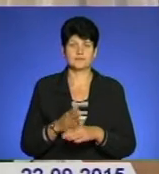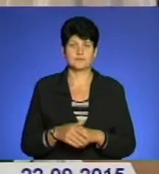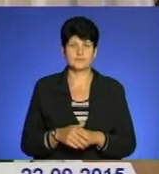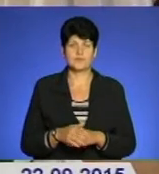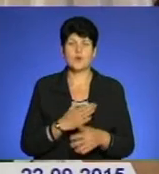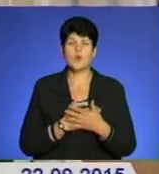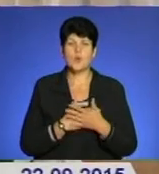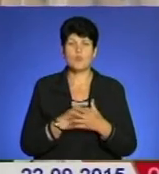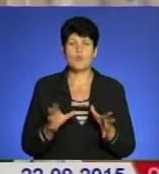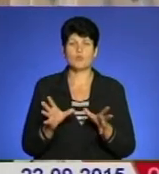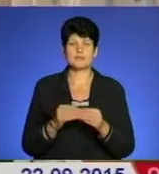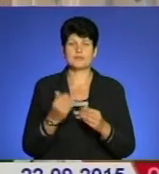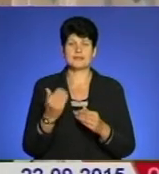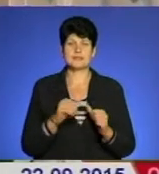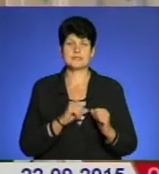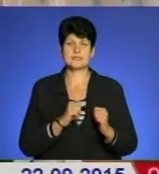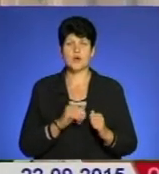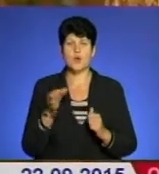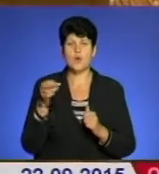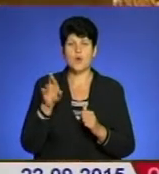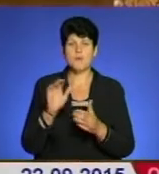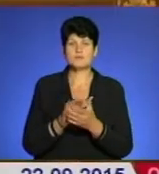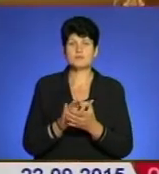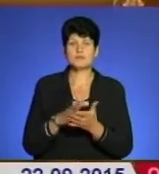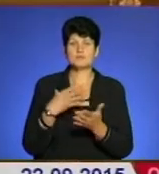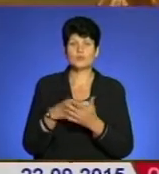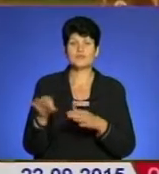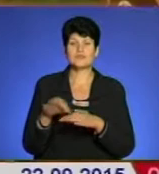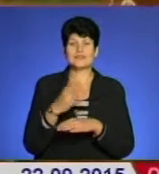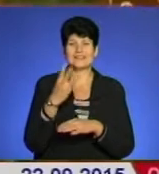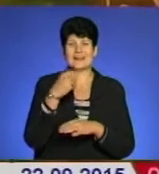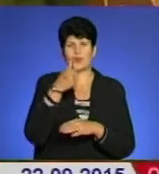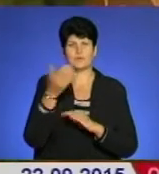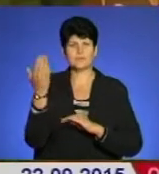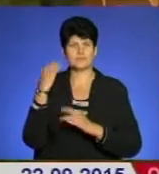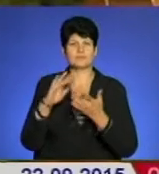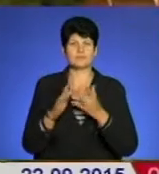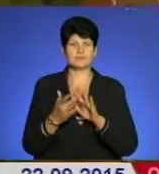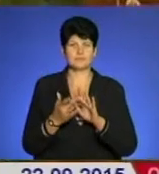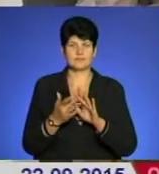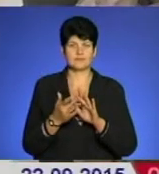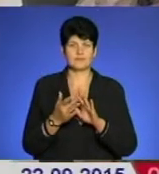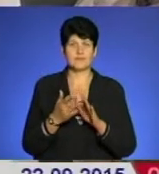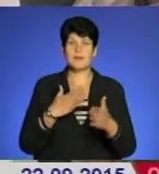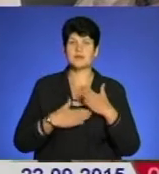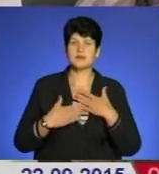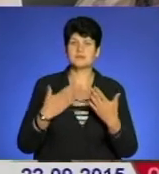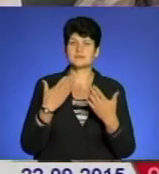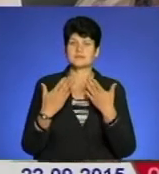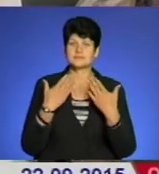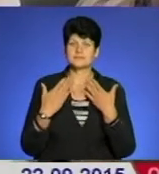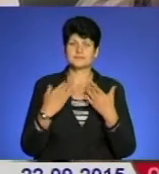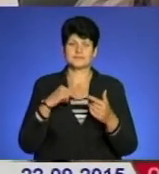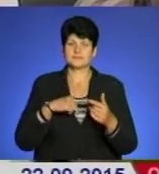Любов об'єднала їх серця. Оля познайомилася зі своїм чоловіком три роки тому через інтернет. Приємне спілкування з